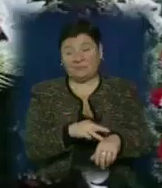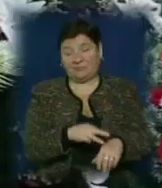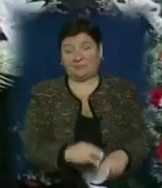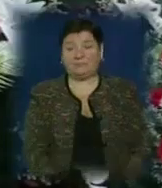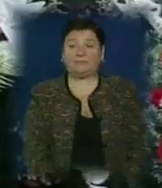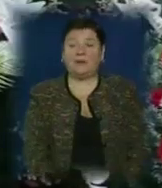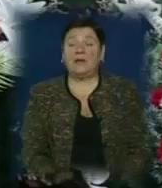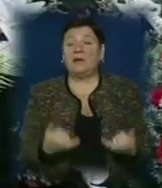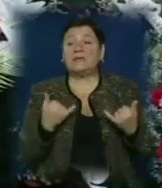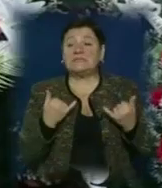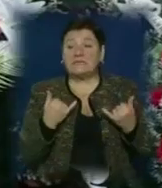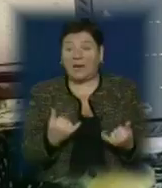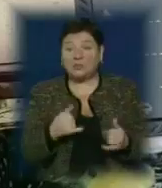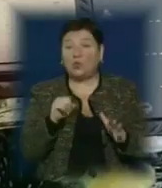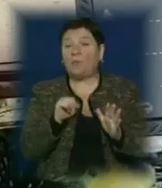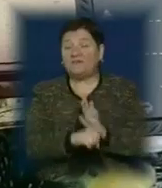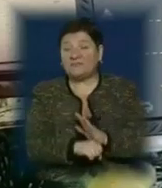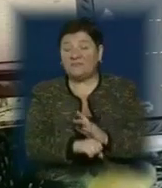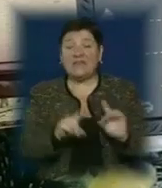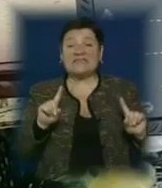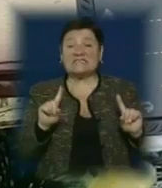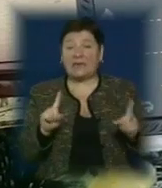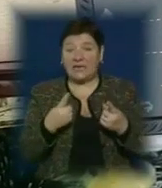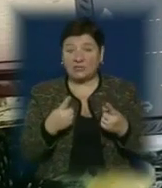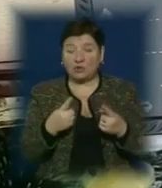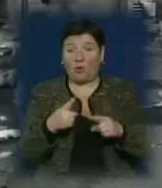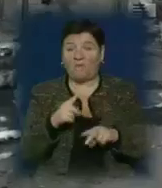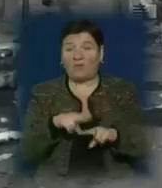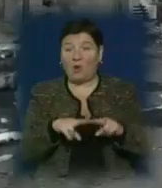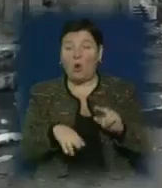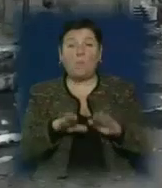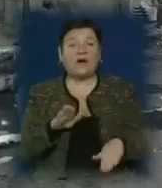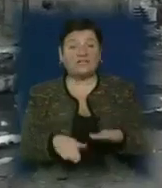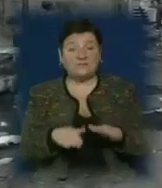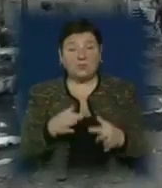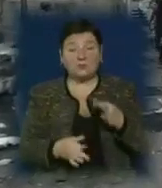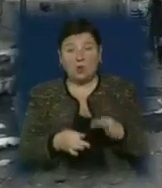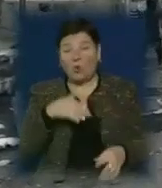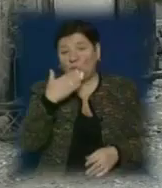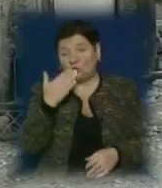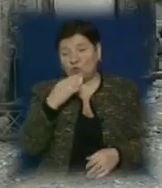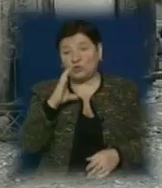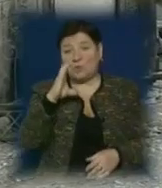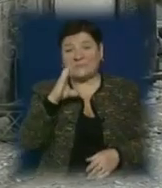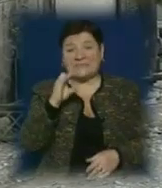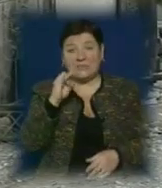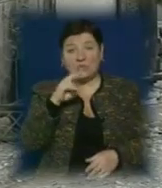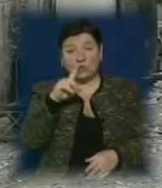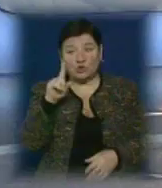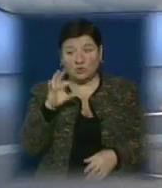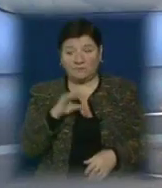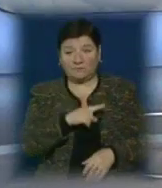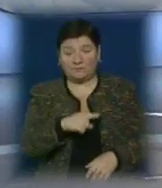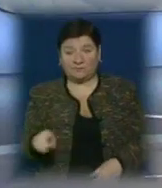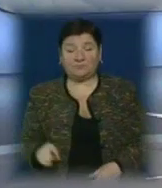Зараз двух підозрюваних у вбивстві заарештовано рішенням Мукачевського суду. Вони перебувають в Ужгородському СІЗО. Триває слідство.